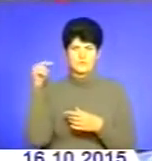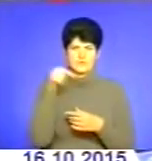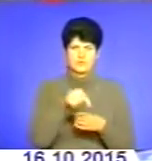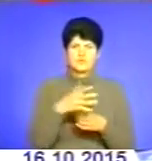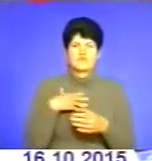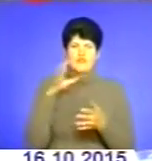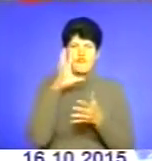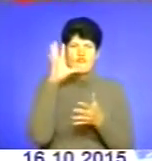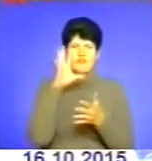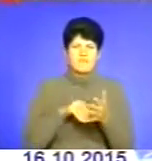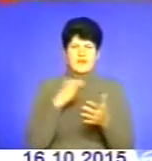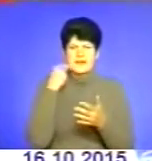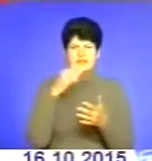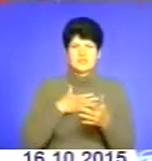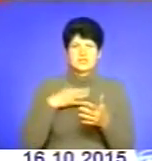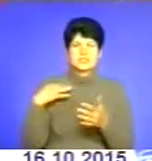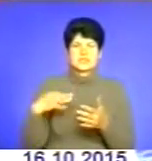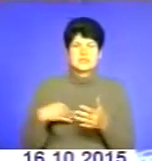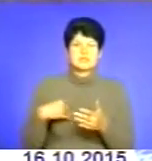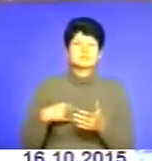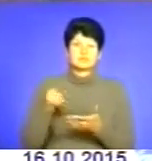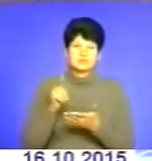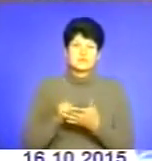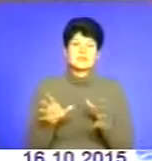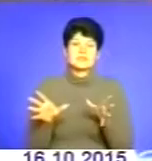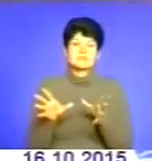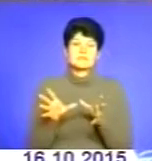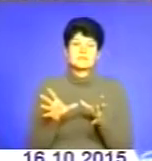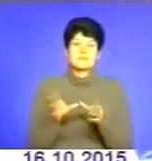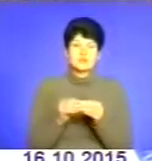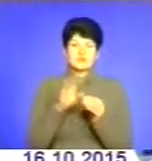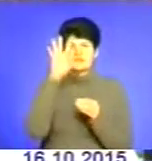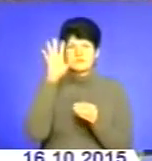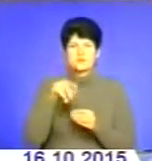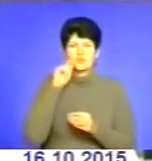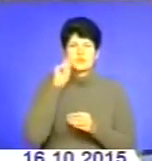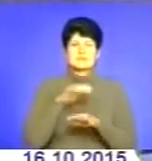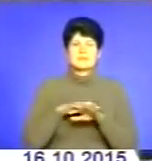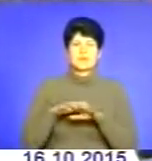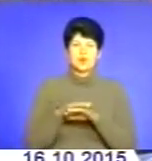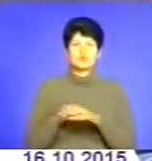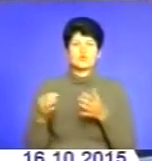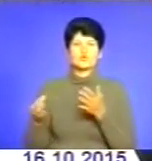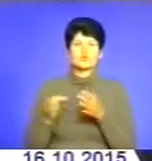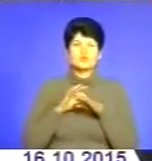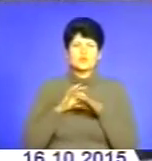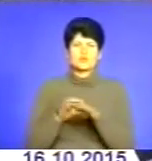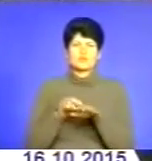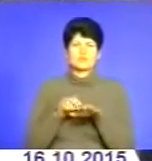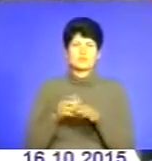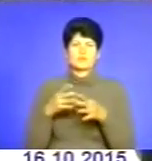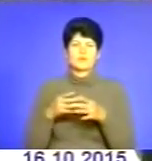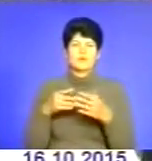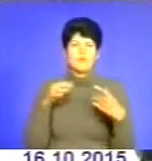наших синів. І ми змушені спільно з цілим українським народом знову вести боротьбу проти цього загарбника.